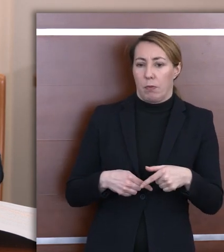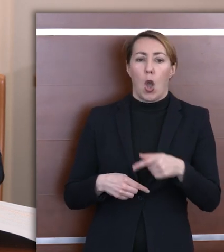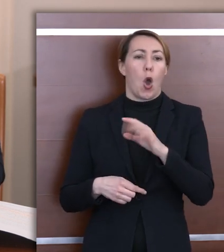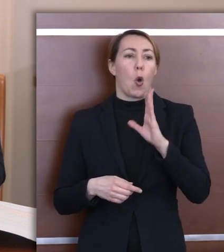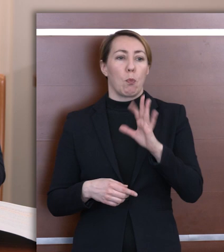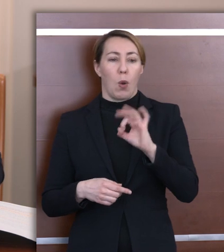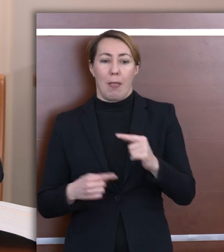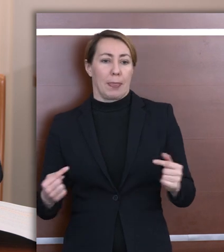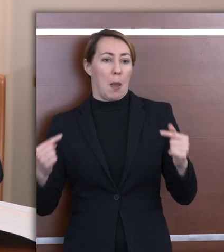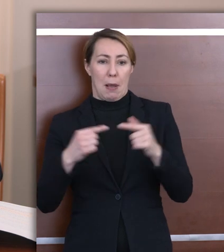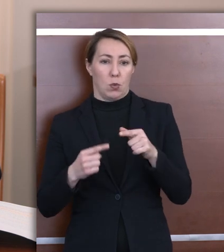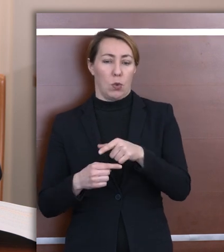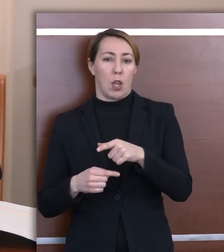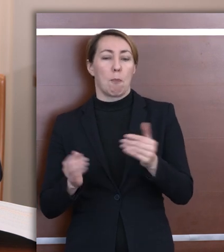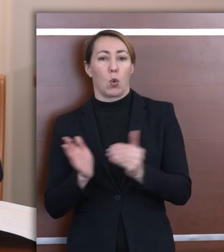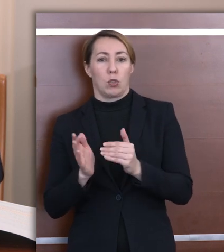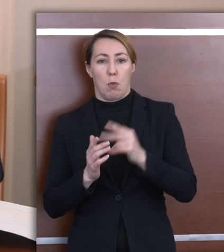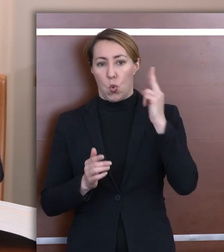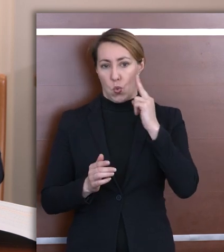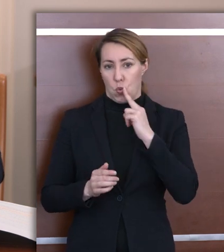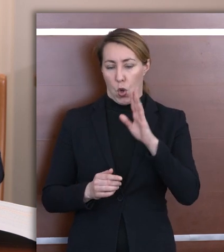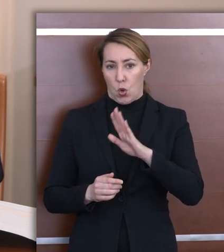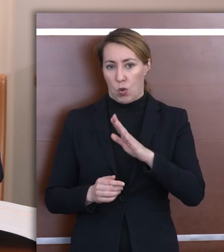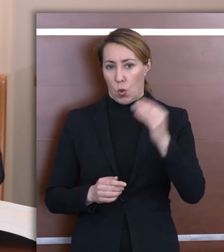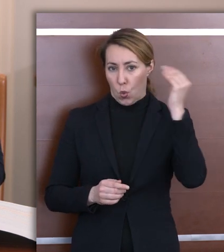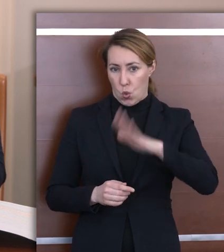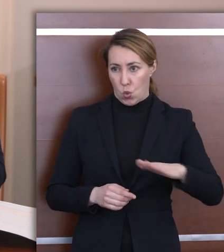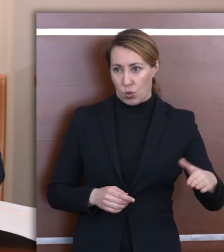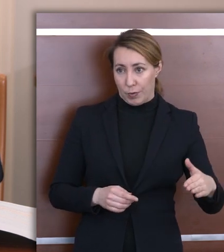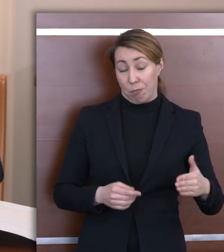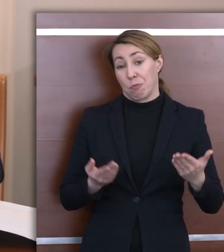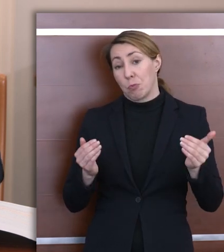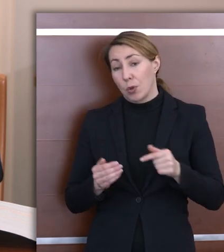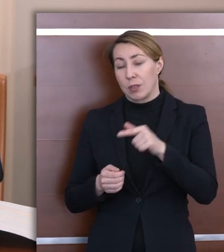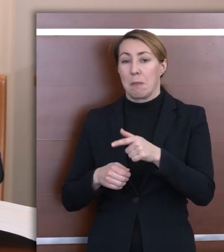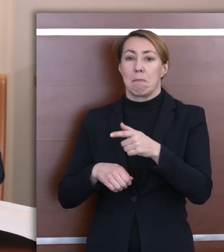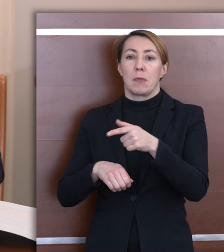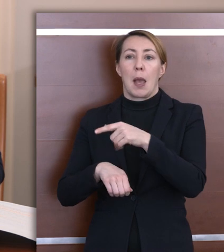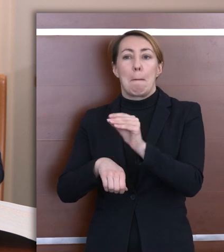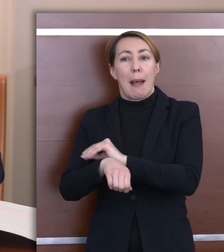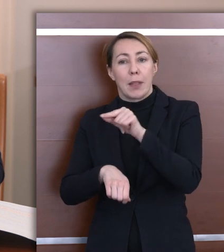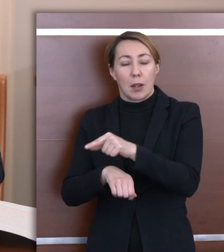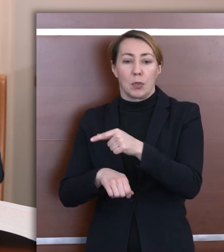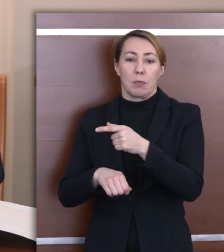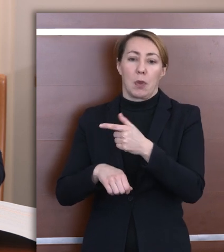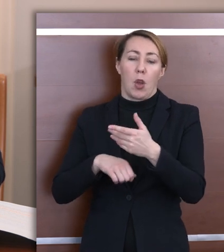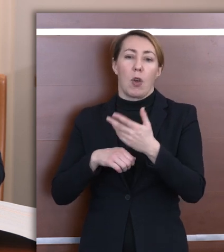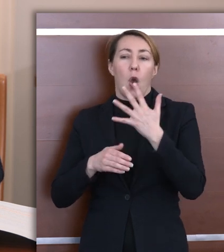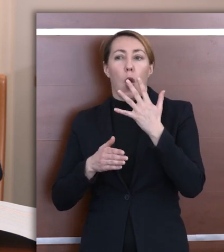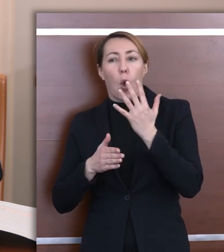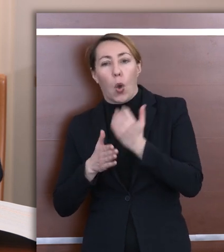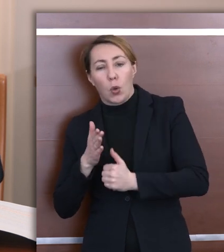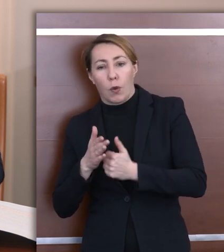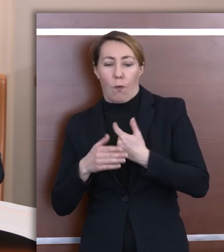odpowiadają na potrzeby głuchego ucznia. I bazując być może na tych materiałach nauczyciele przede wszystkim funkcjonowali, czy korzystali